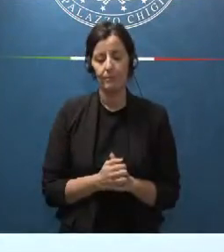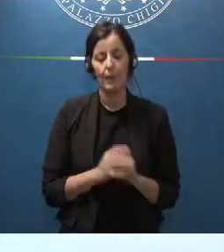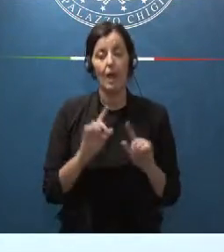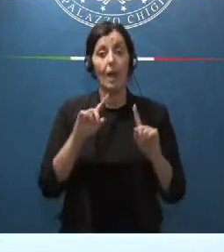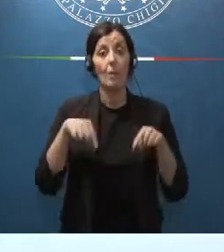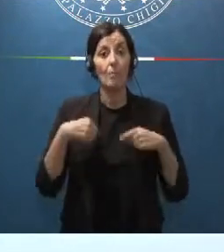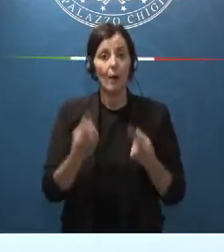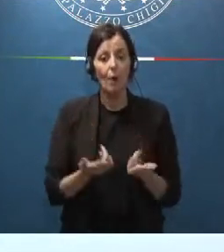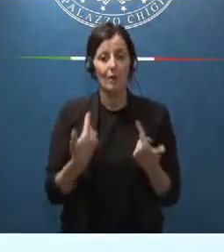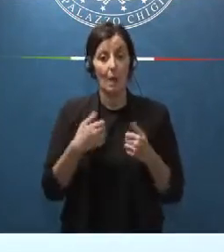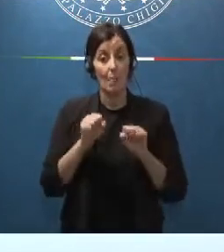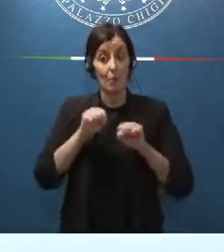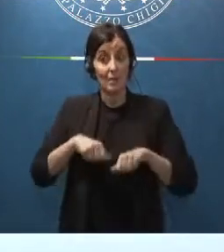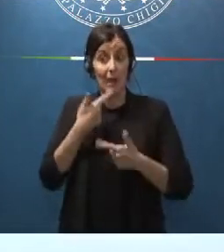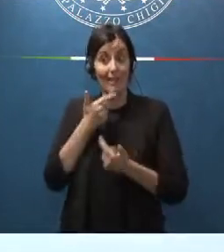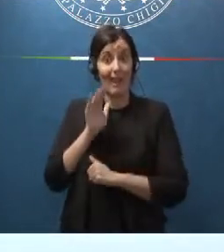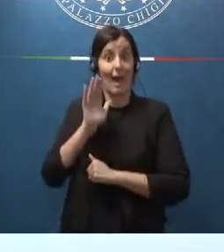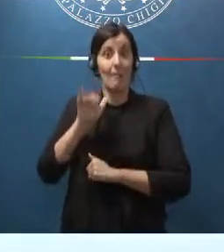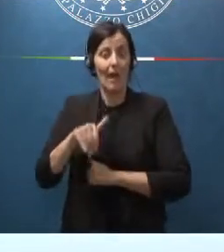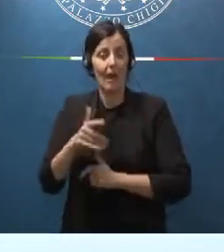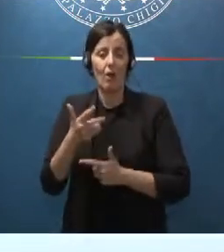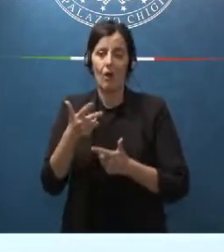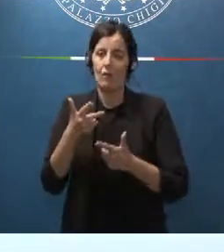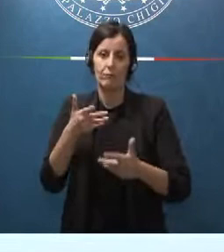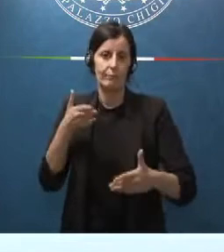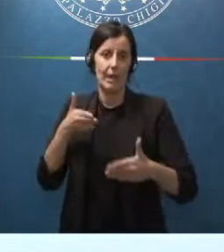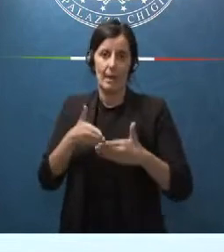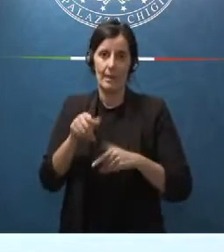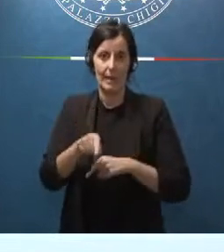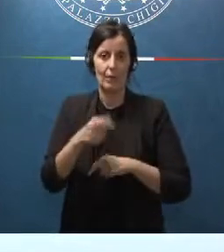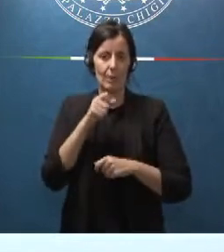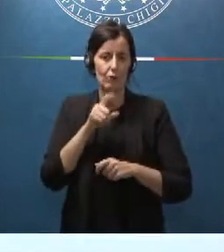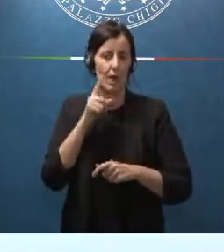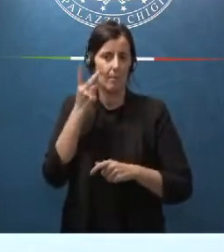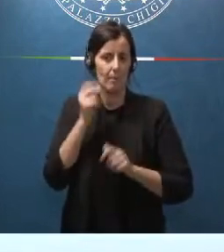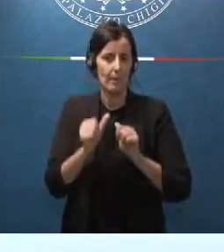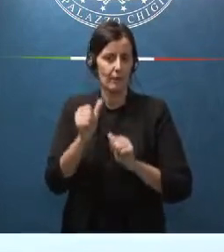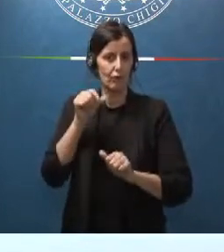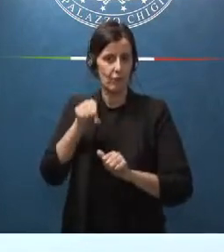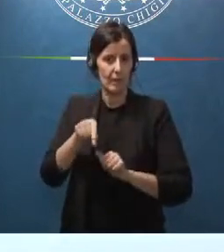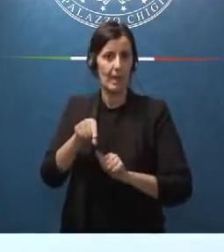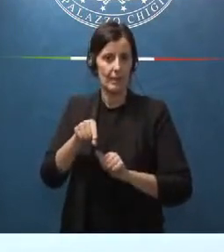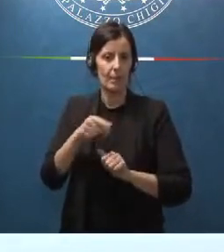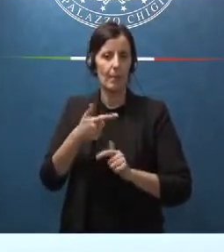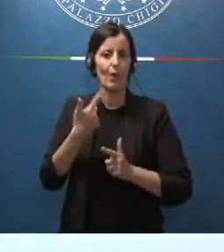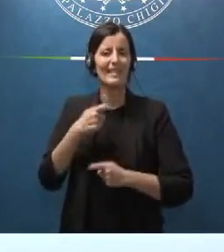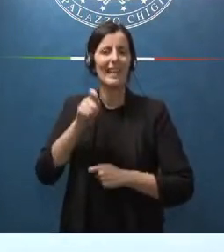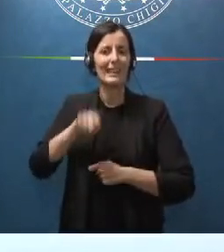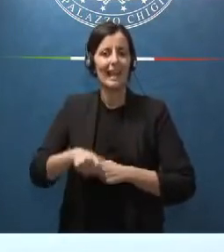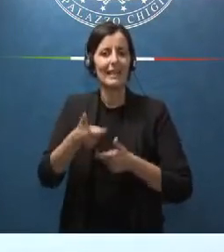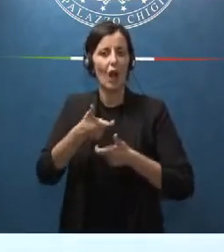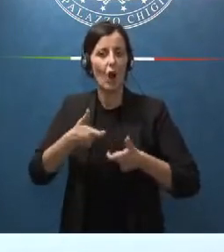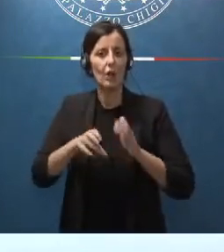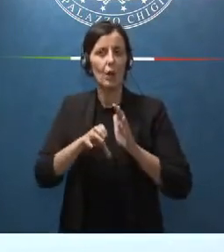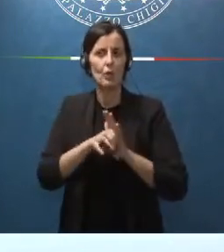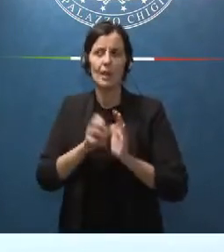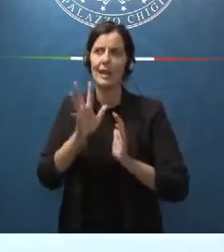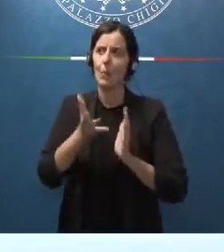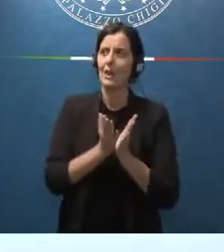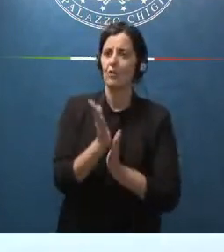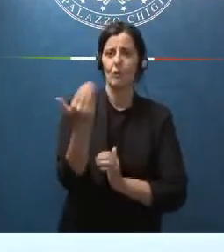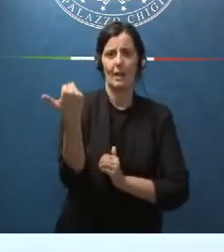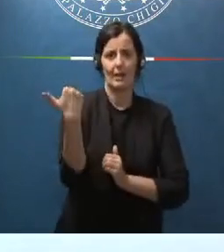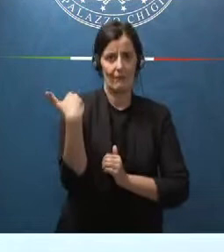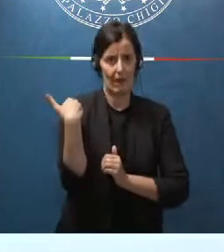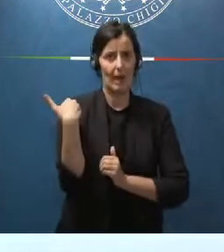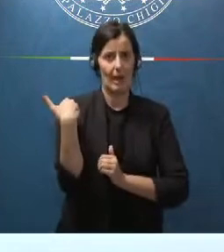possibilità di appello perché abbiamo un precedente di una Corte Costituzionale e una sentenza della Corte Costituzionale di 15 anni fa che ha